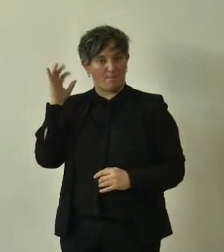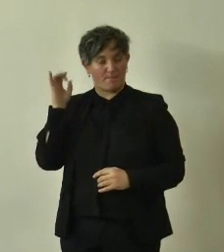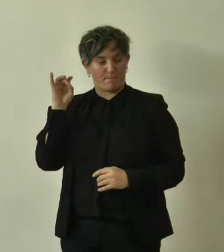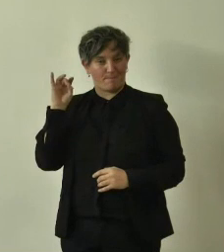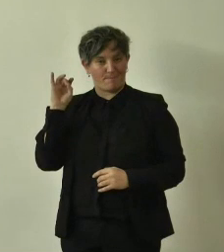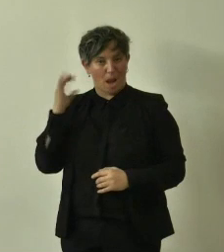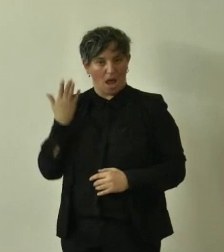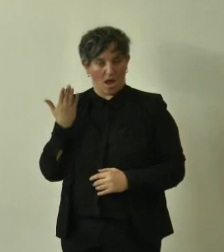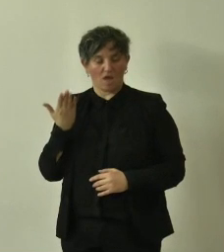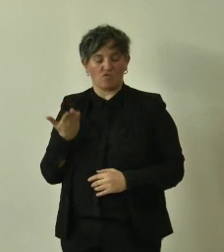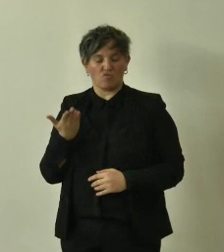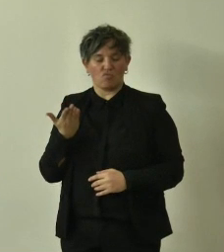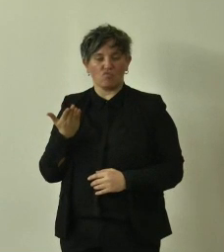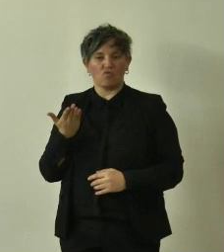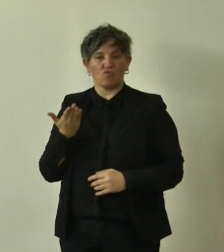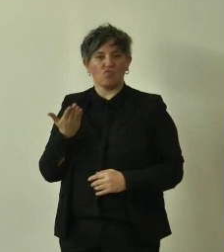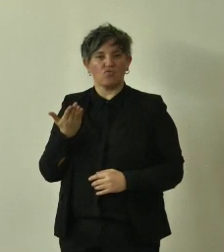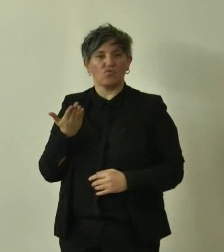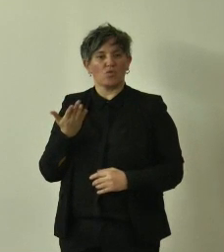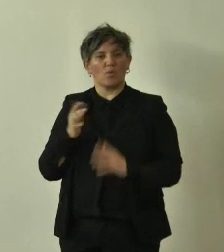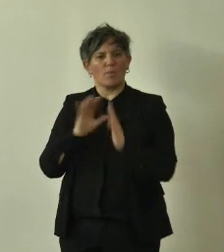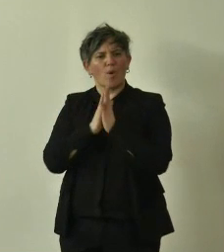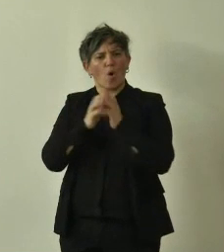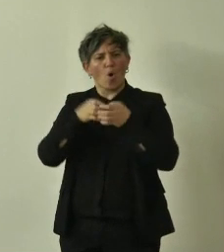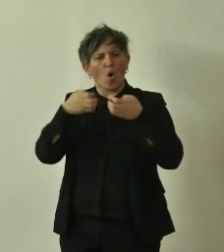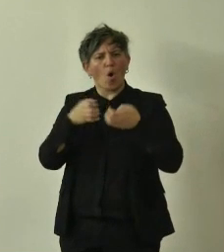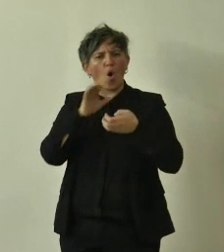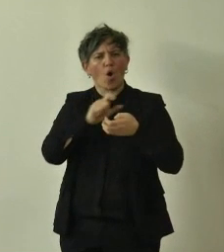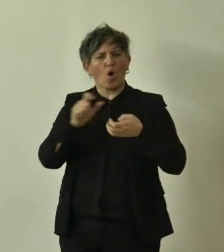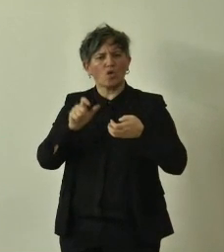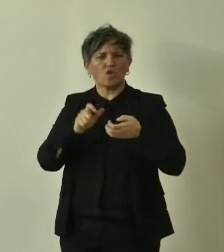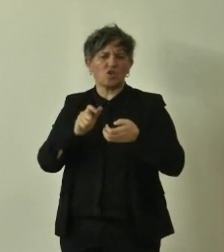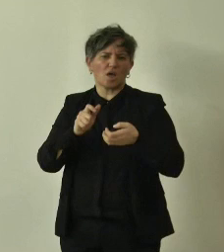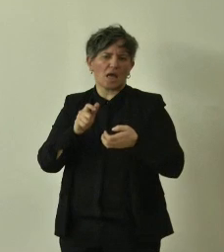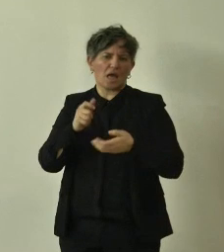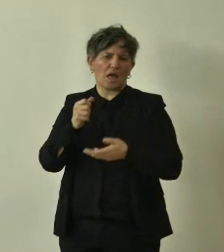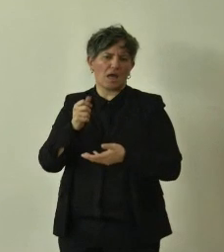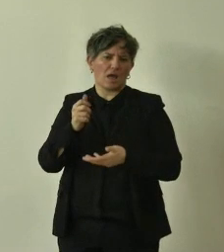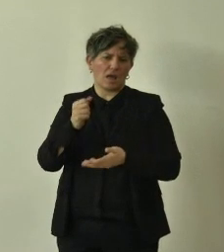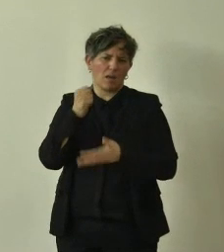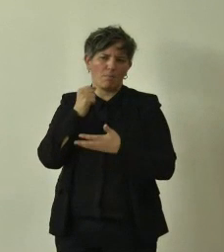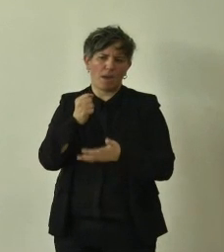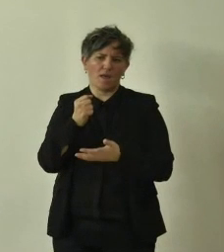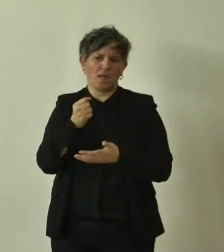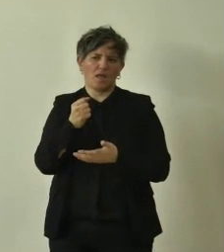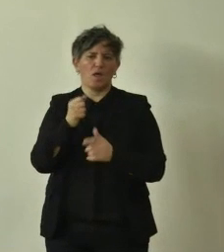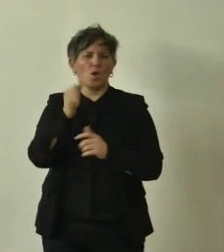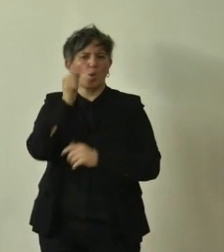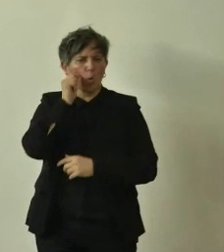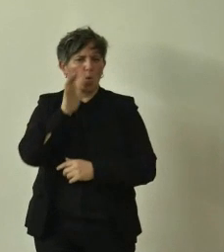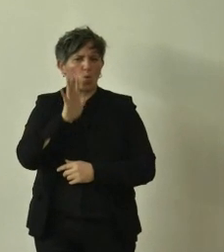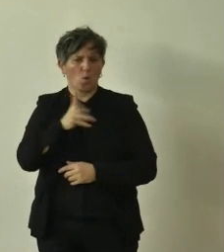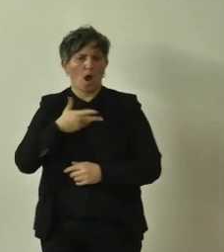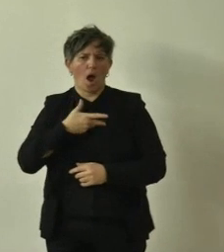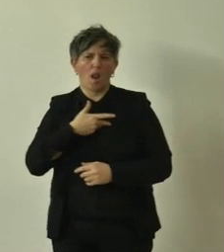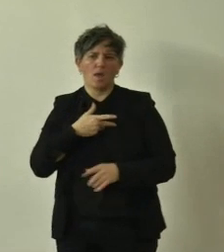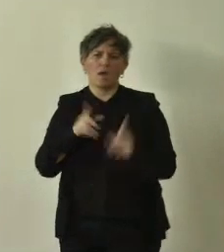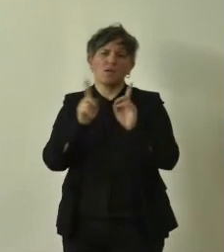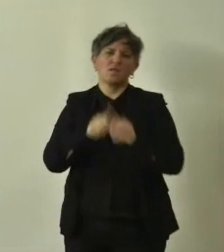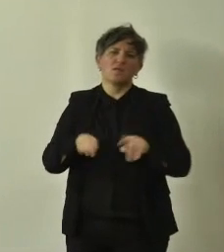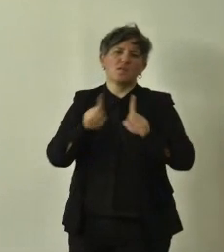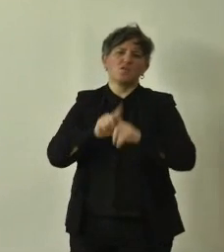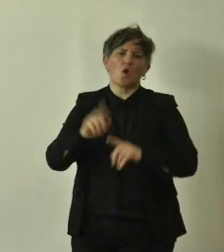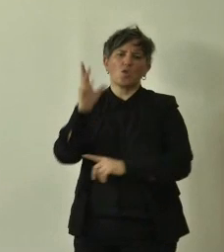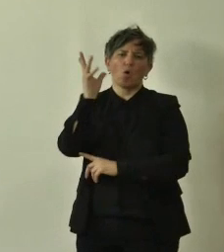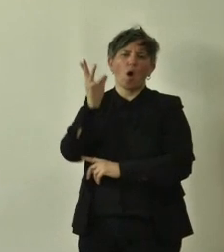codice dei beni culturali e più genericamente ogni albero